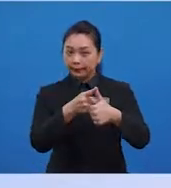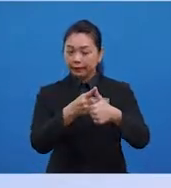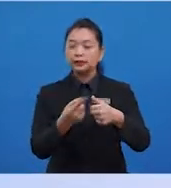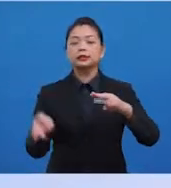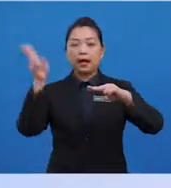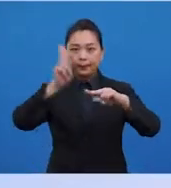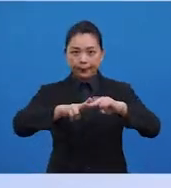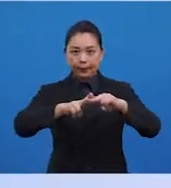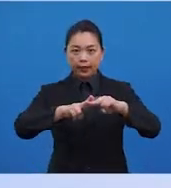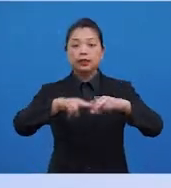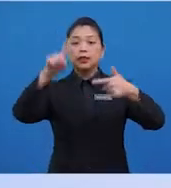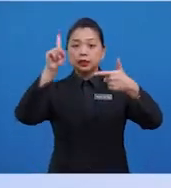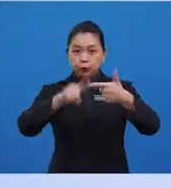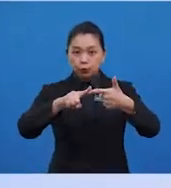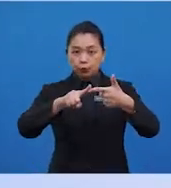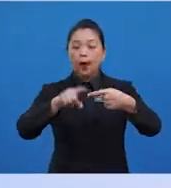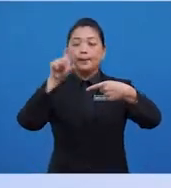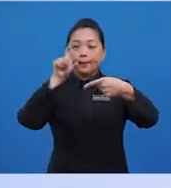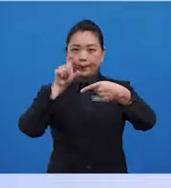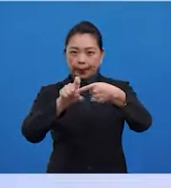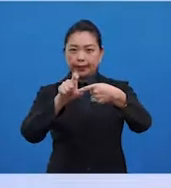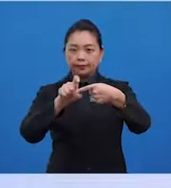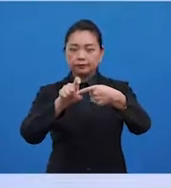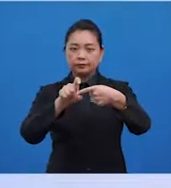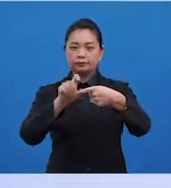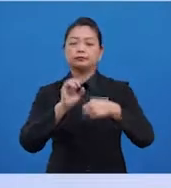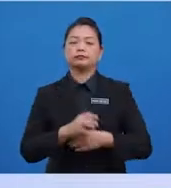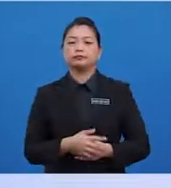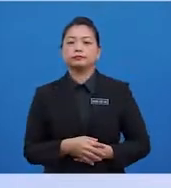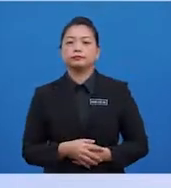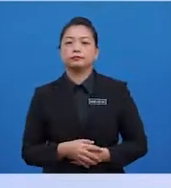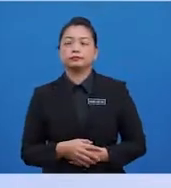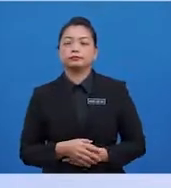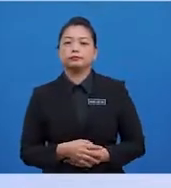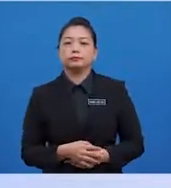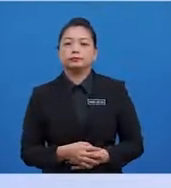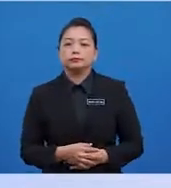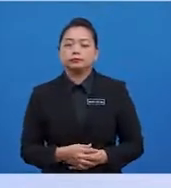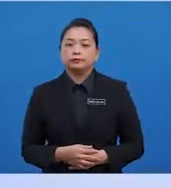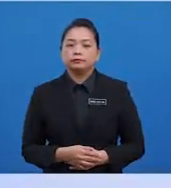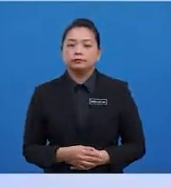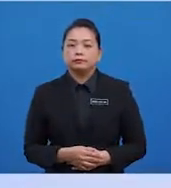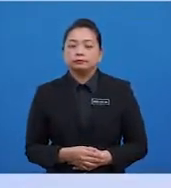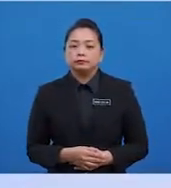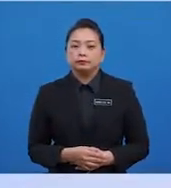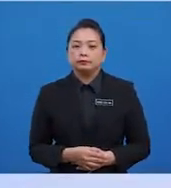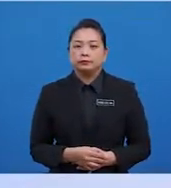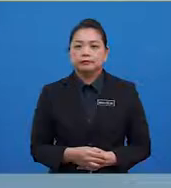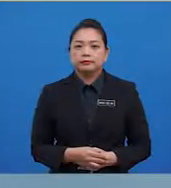Dan langkah kedua, membahagikan hasil cerapan dari langkah pertama dengan bilangan cerapan.